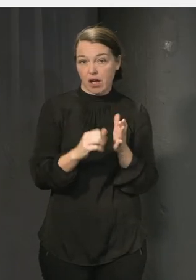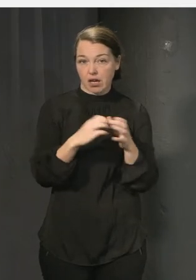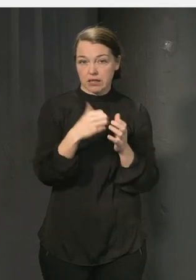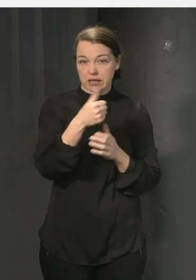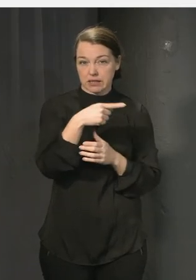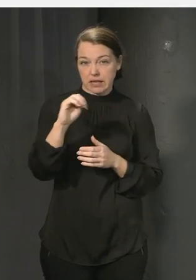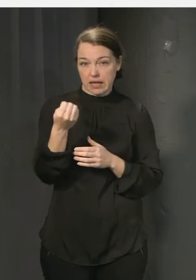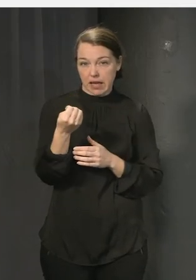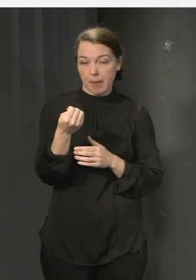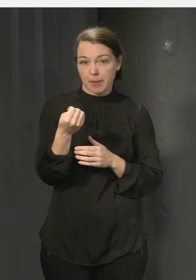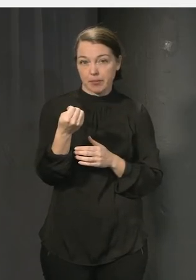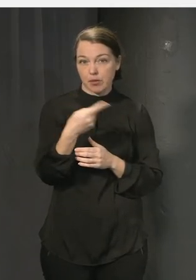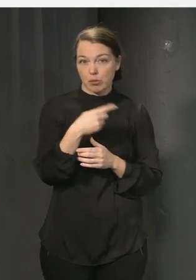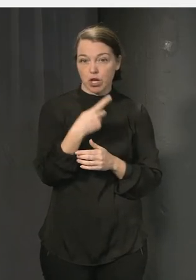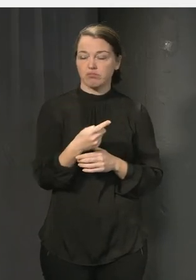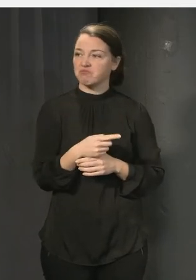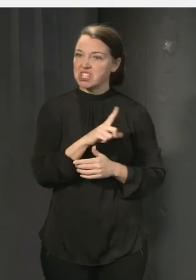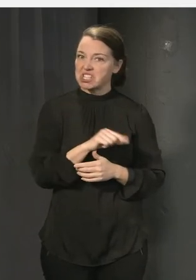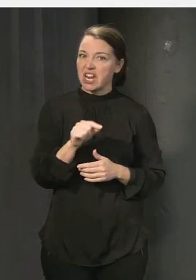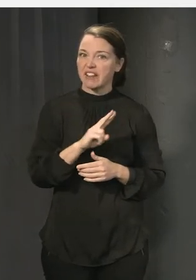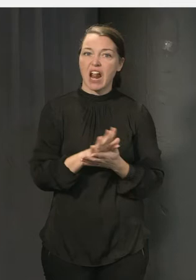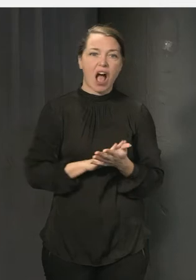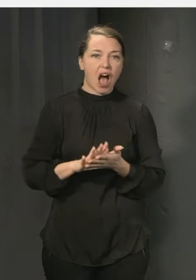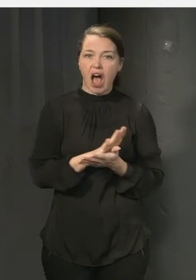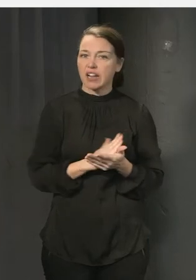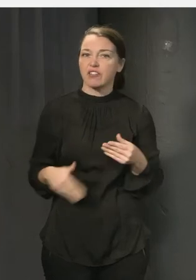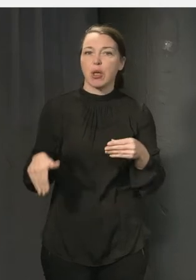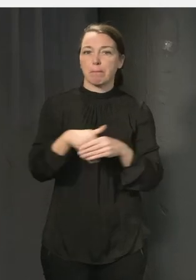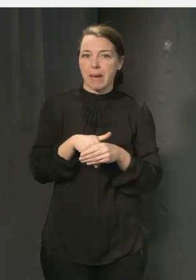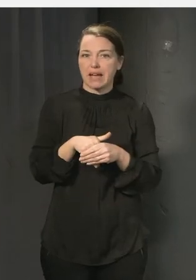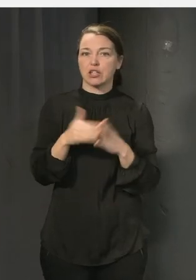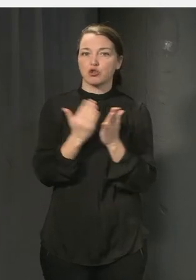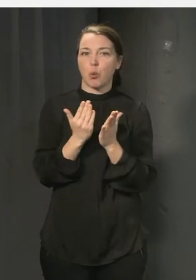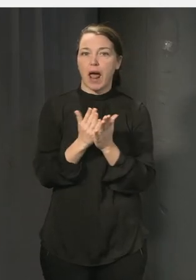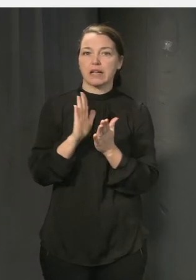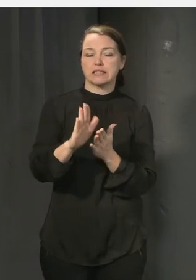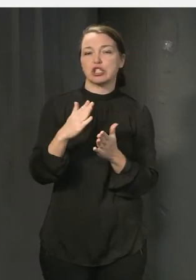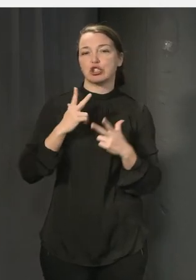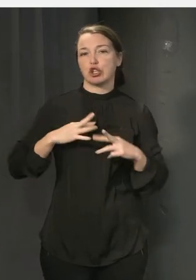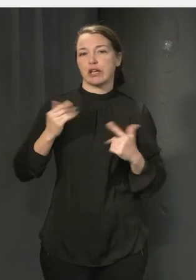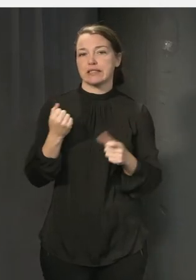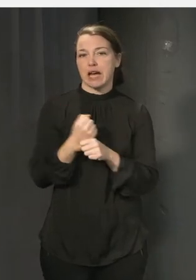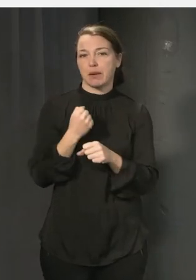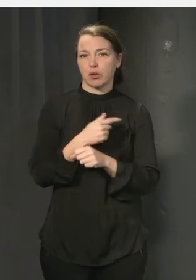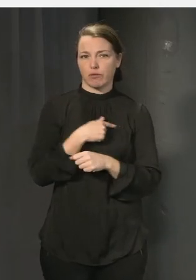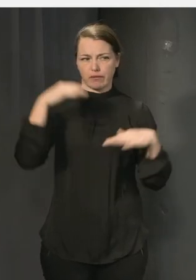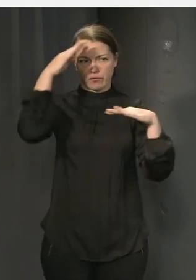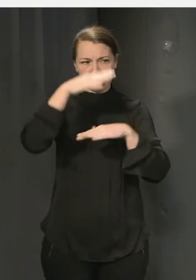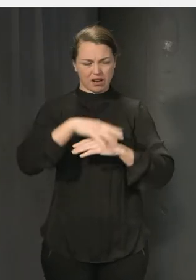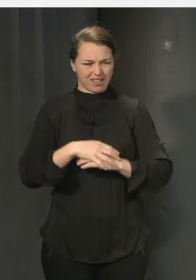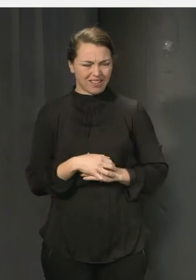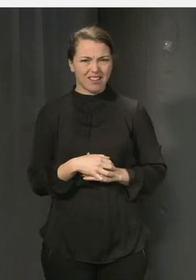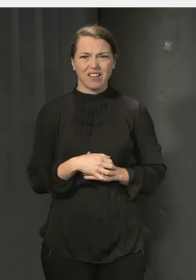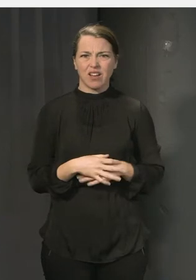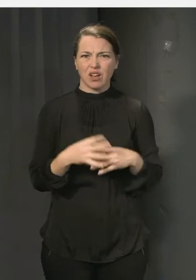6-9 som sa att de sällan eller aldrig har varit involverade i skolans trygghetsarbete. Och det här har ju vi funderat på väldigt mycket på